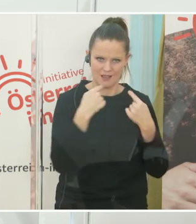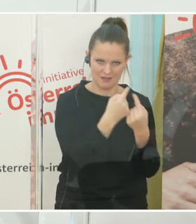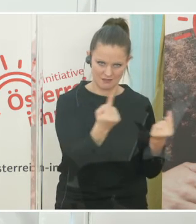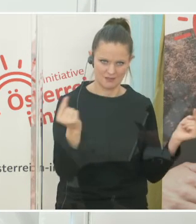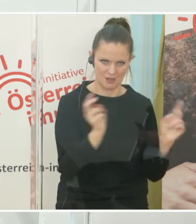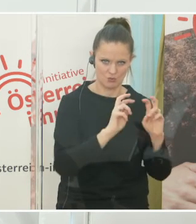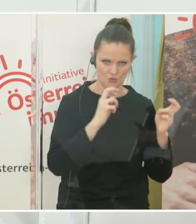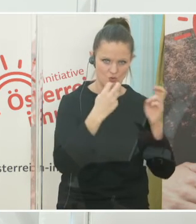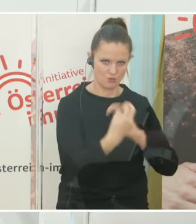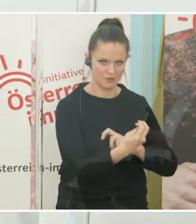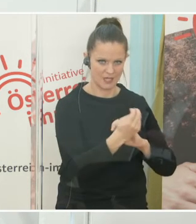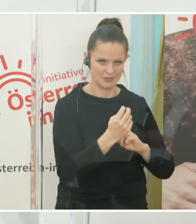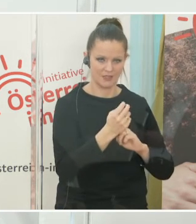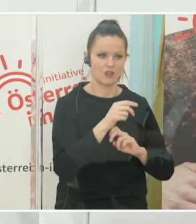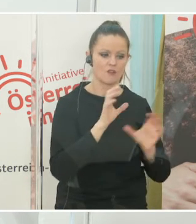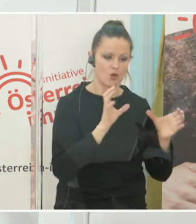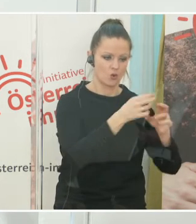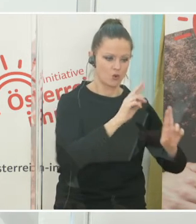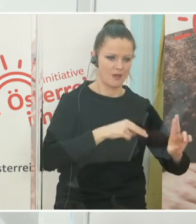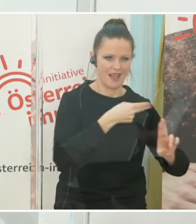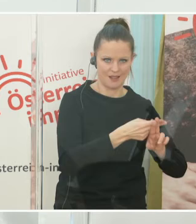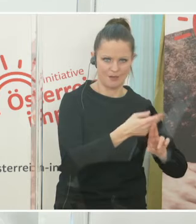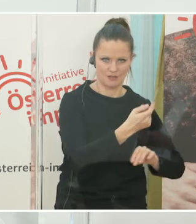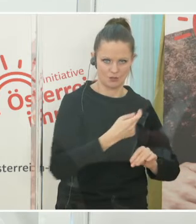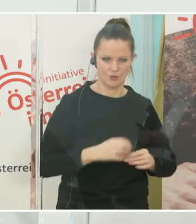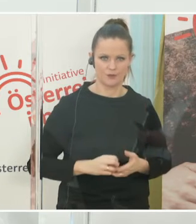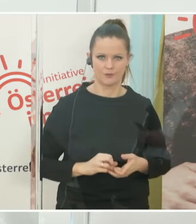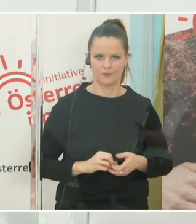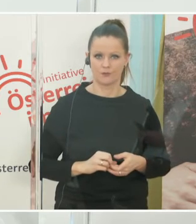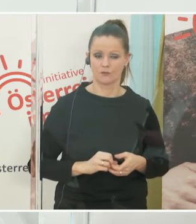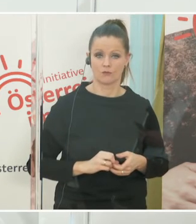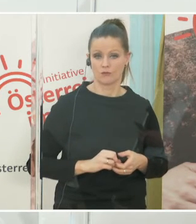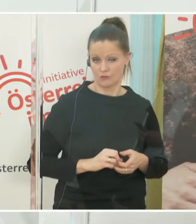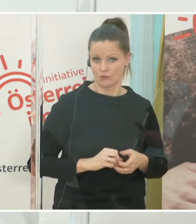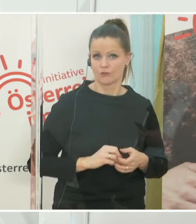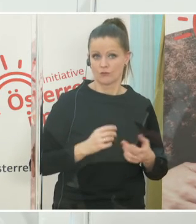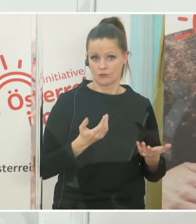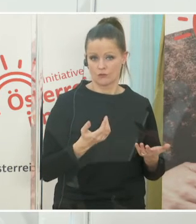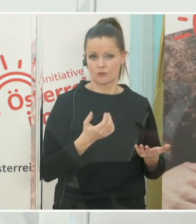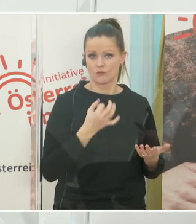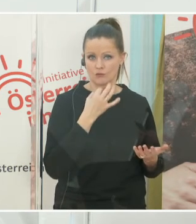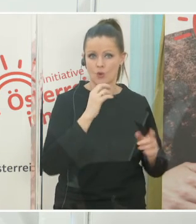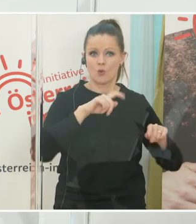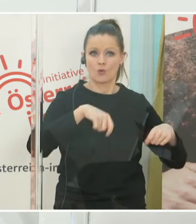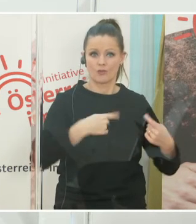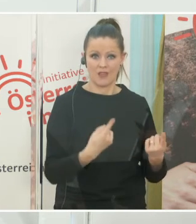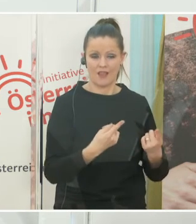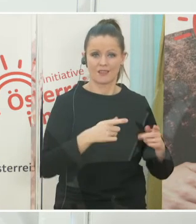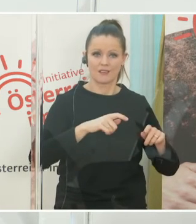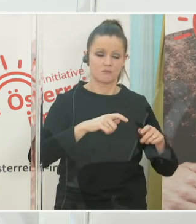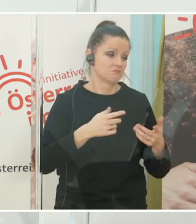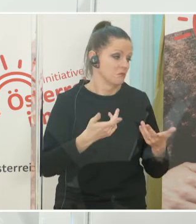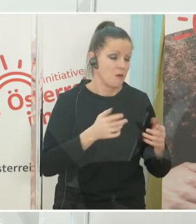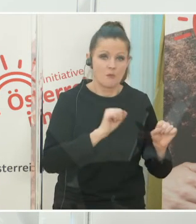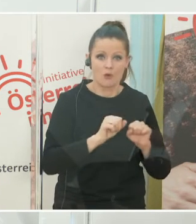auf diese Gruppen orientiert. Und danach, wie gesagt, gibt es eben dann, das kann sich auch von einem auf den